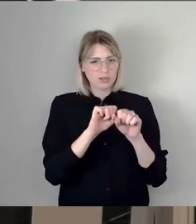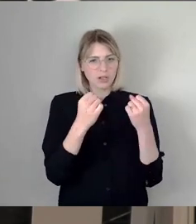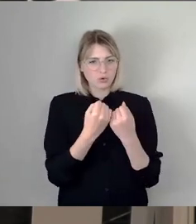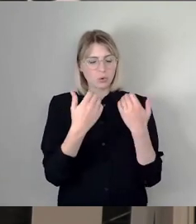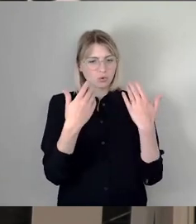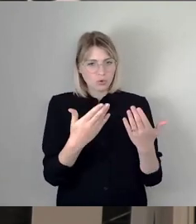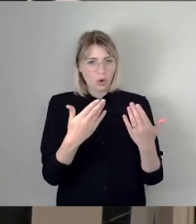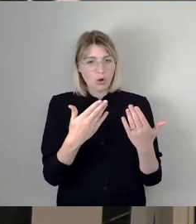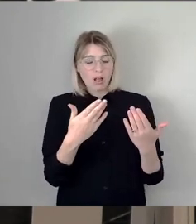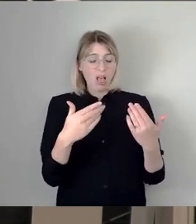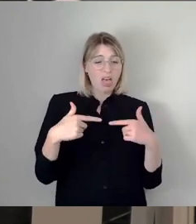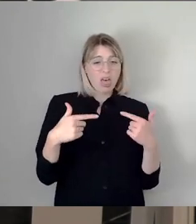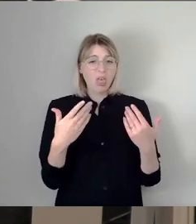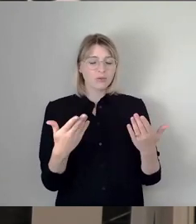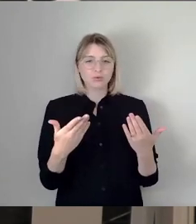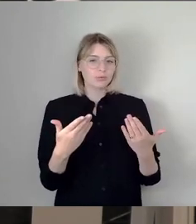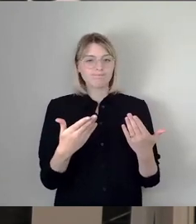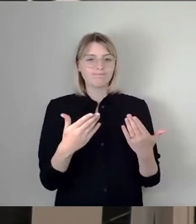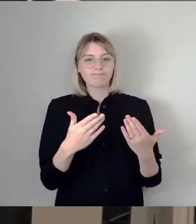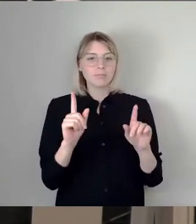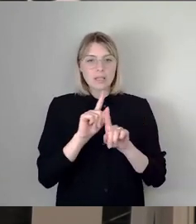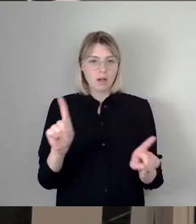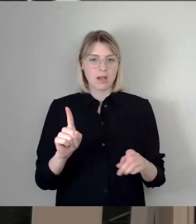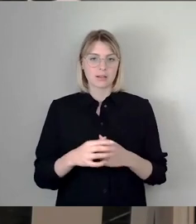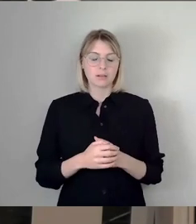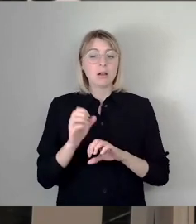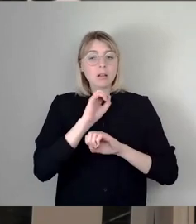Natürlich wird man sich darüber streiten können,